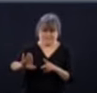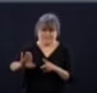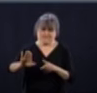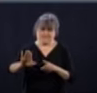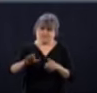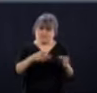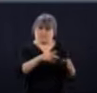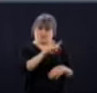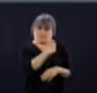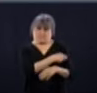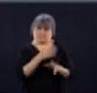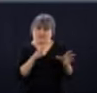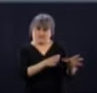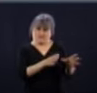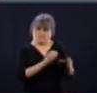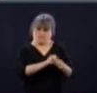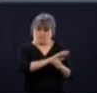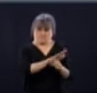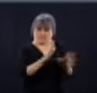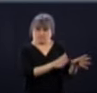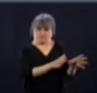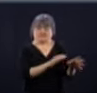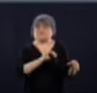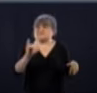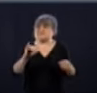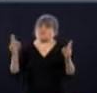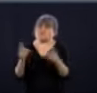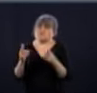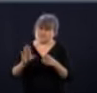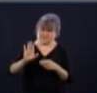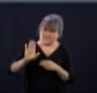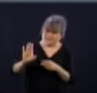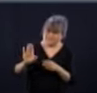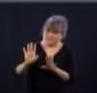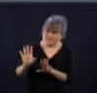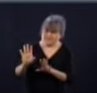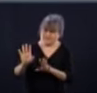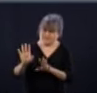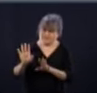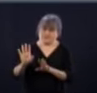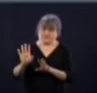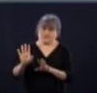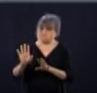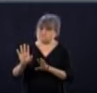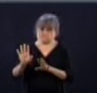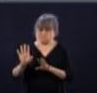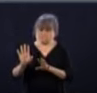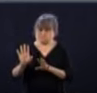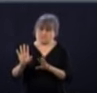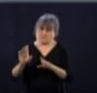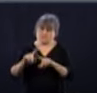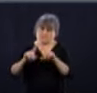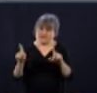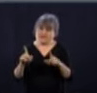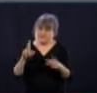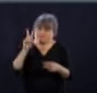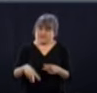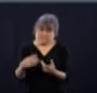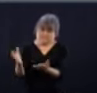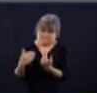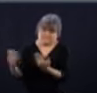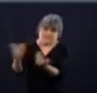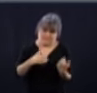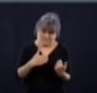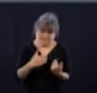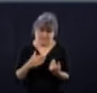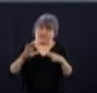venez à l'urgence si vous avez un problème urgent, appelez votre médecin. Et je pense que les gens ont entendu, mais aussi parce que là, il est temps, quand tu